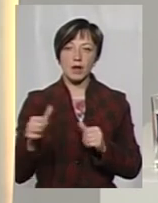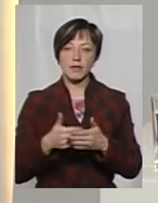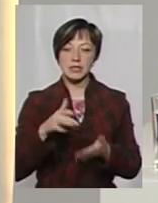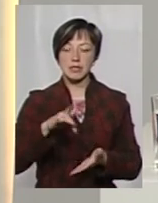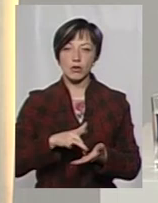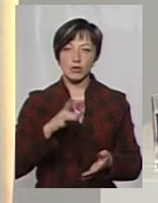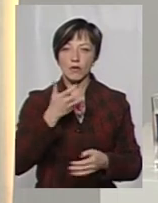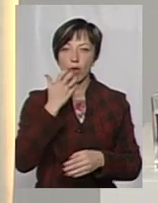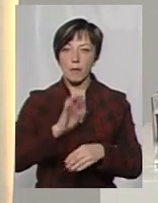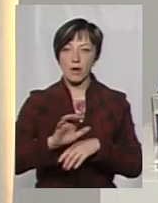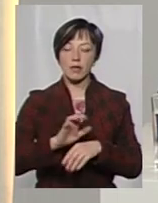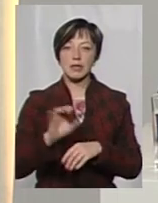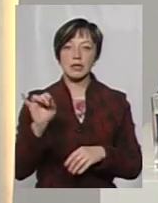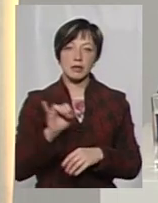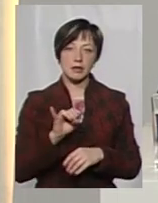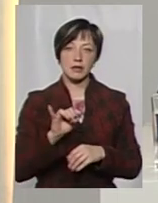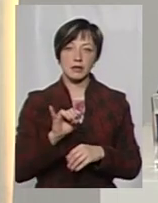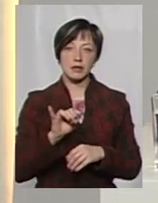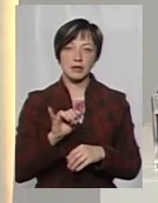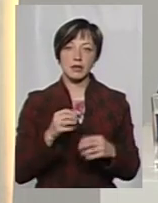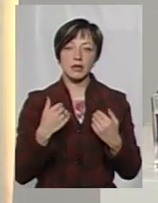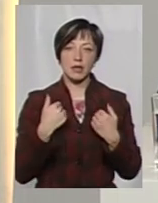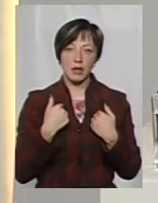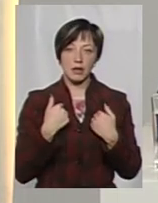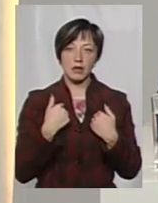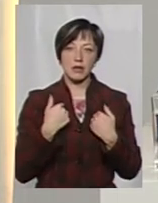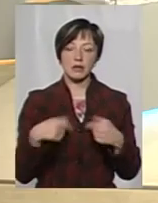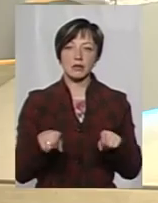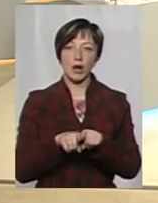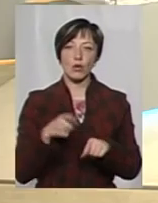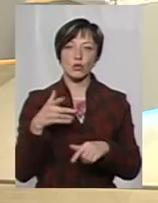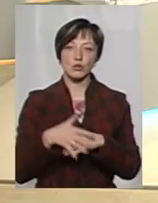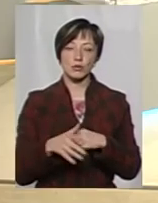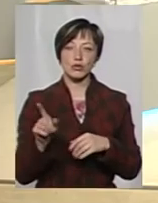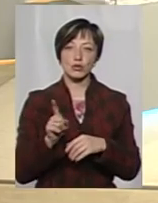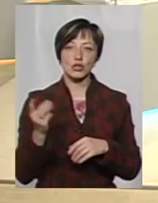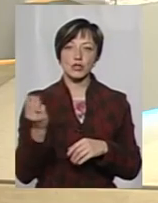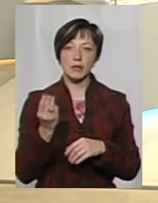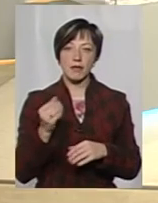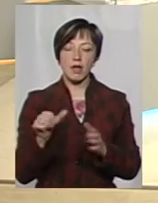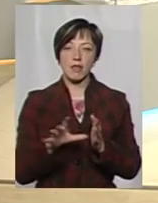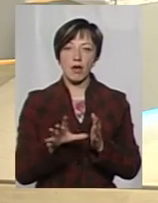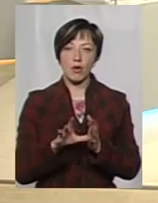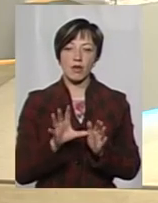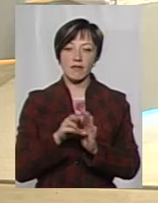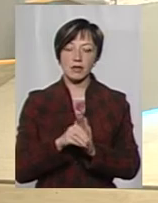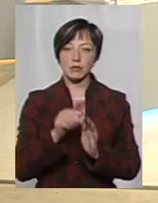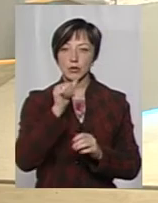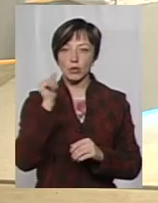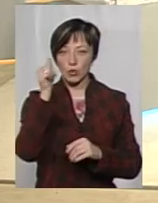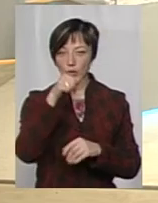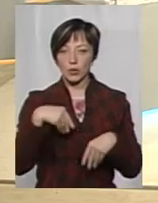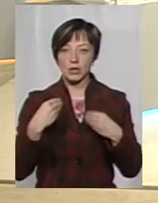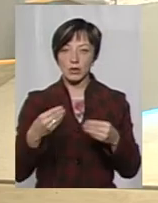централізованого опалення. І я так розумію, що Шепетівка Енергоінвест, воно минулого року